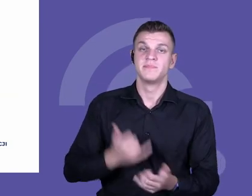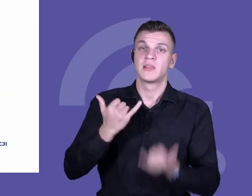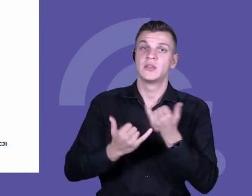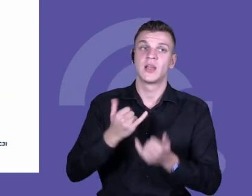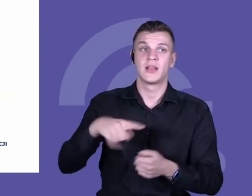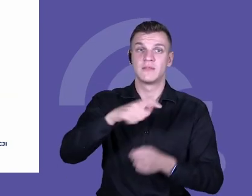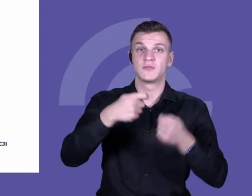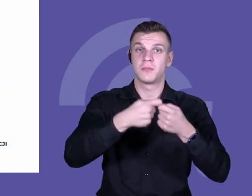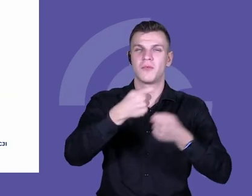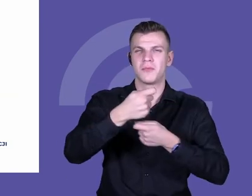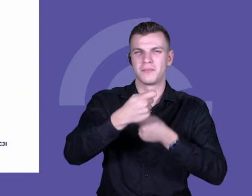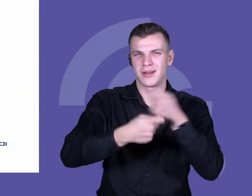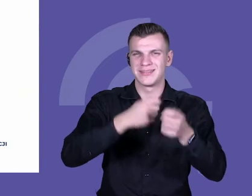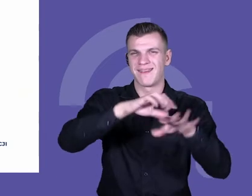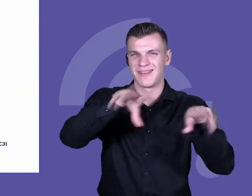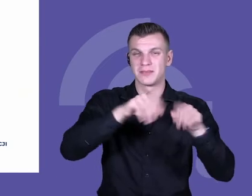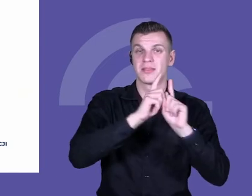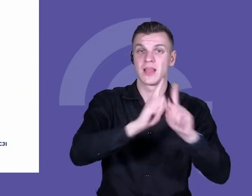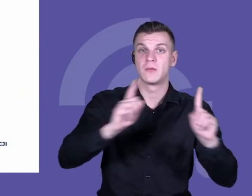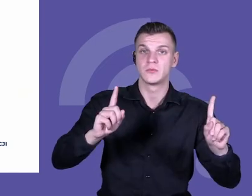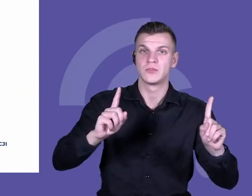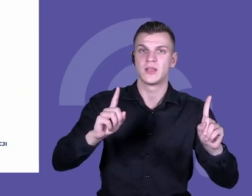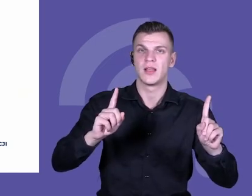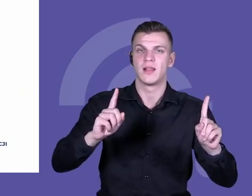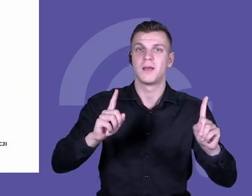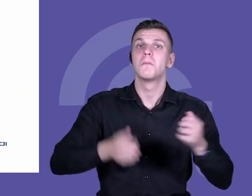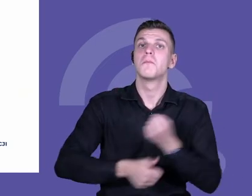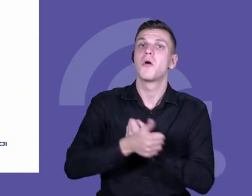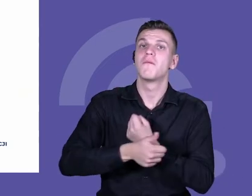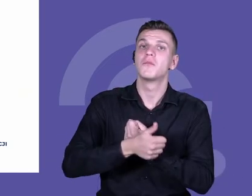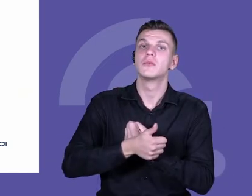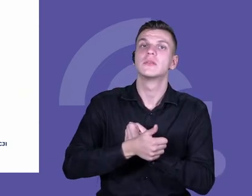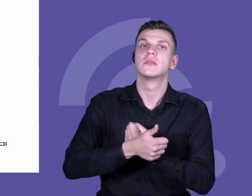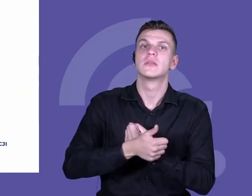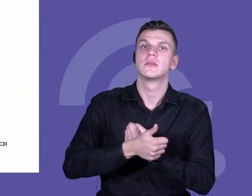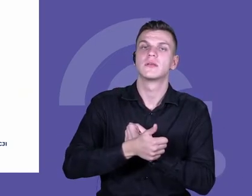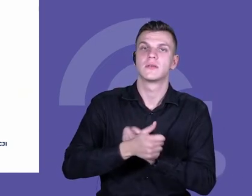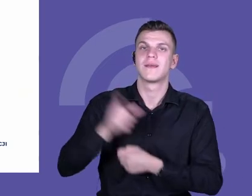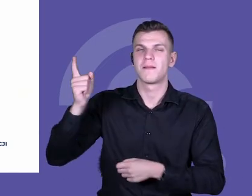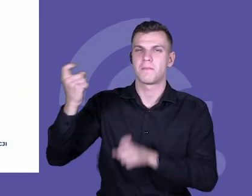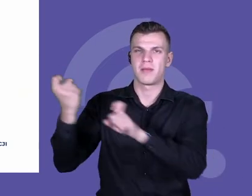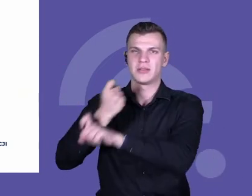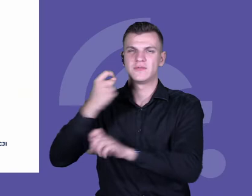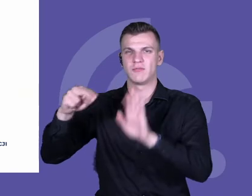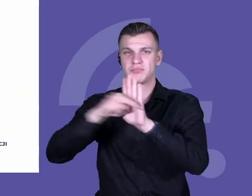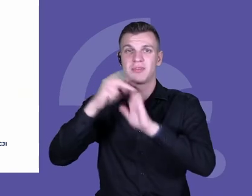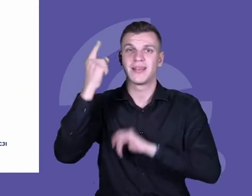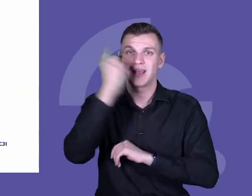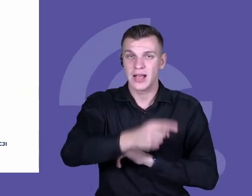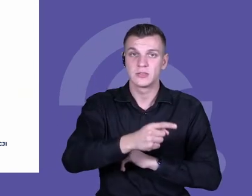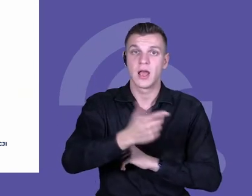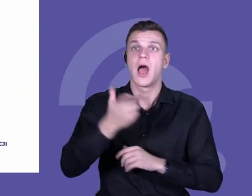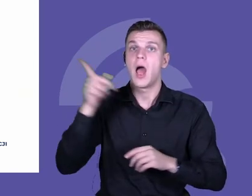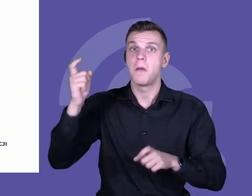wynikiem decyzji administracyjnych, które również oceniają